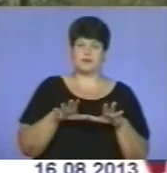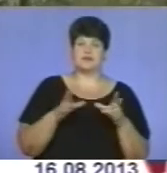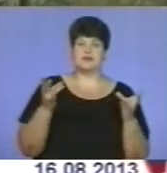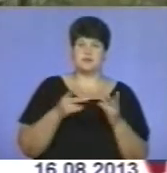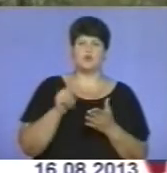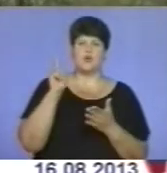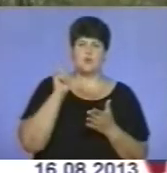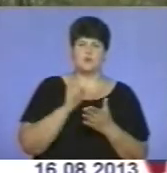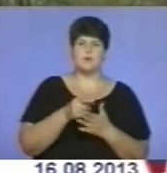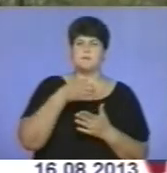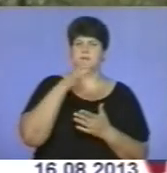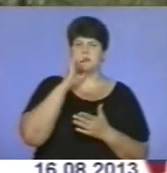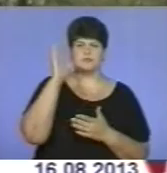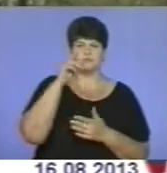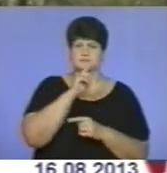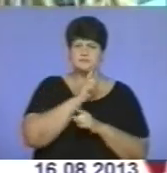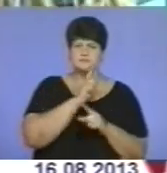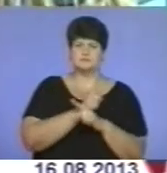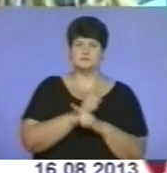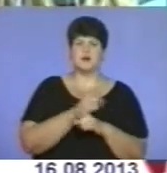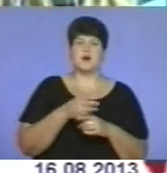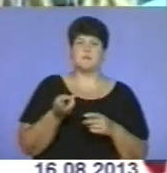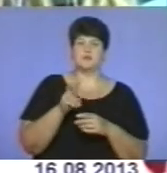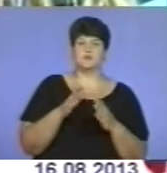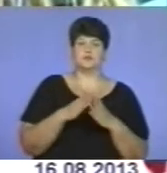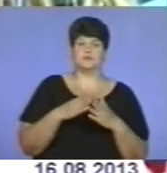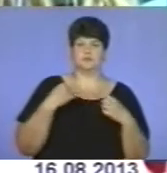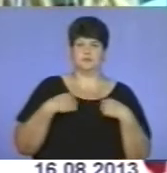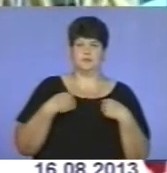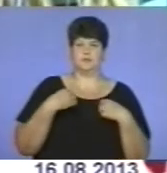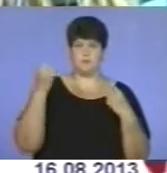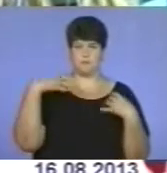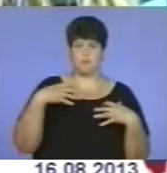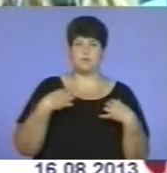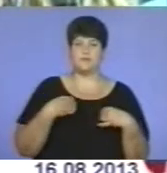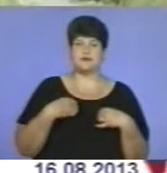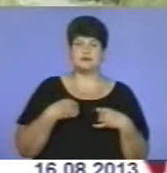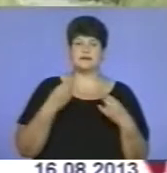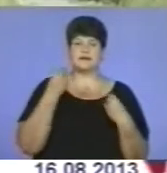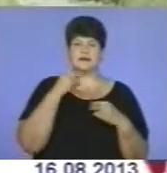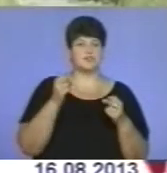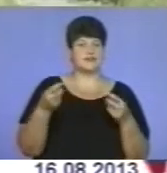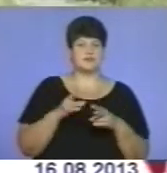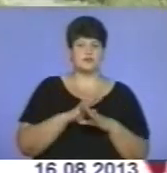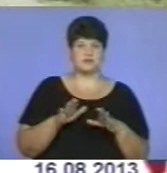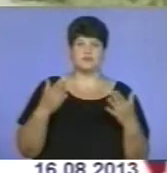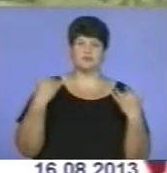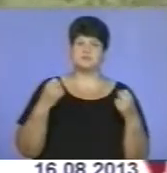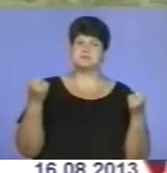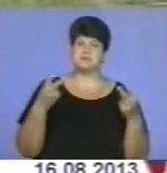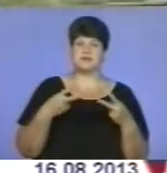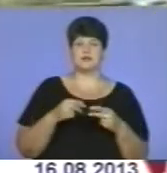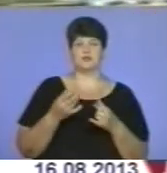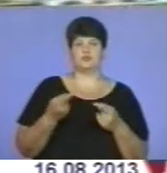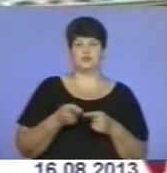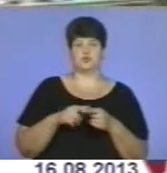в жодному разі не пийте її, а прийшовши додому, добре помийте тіло. Все ж краще не ризикувати та відпочивати у спеціально відведених